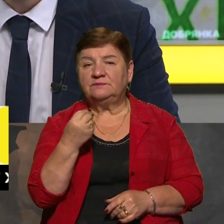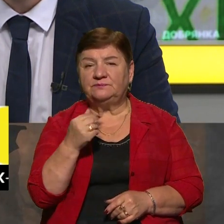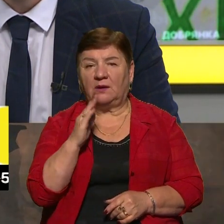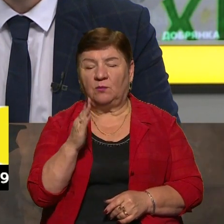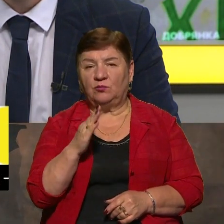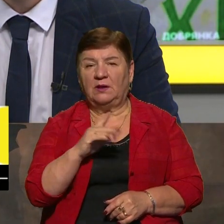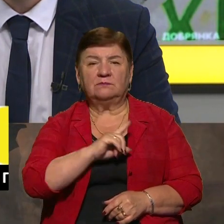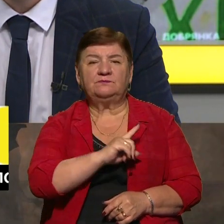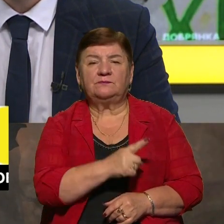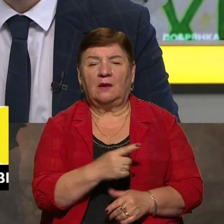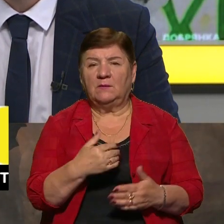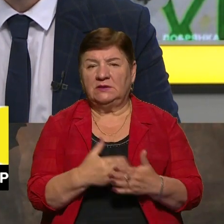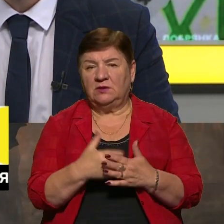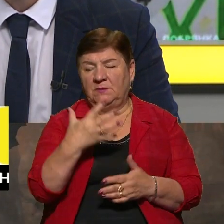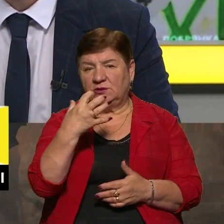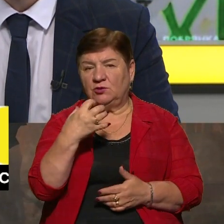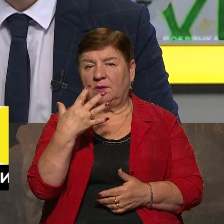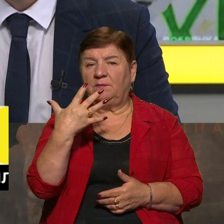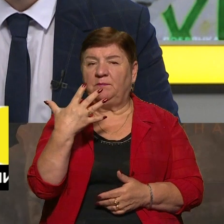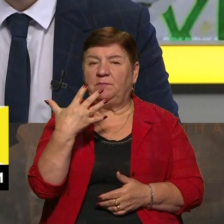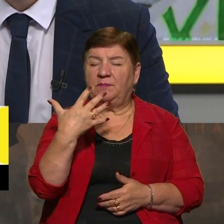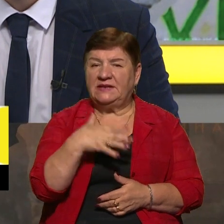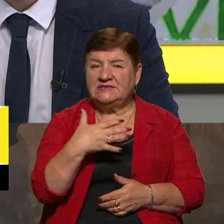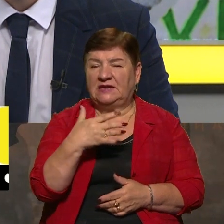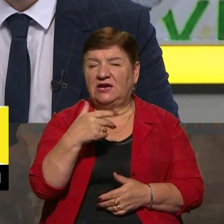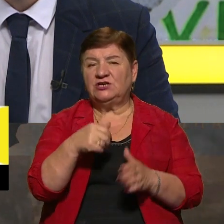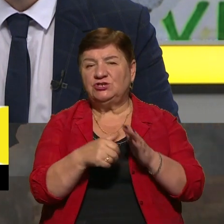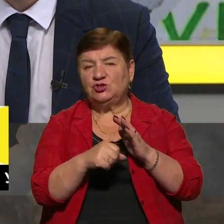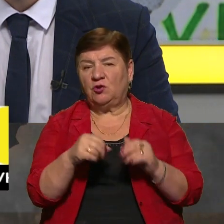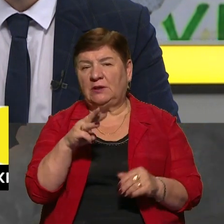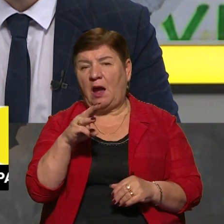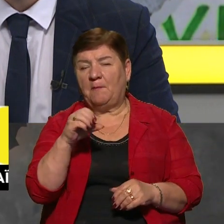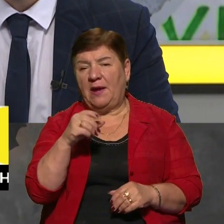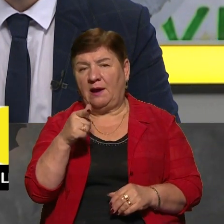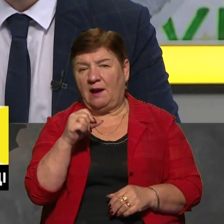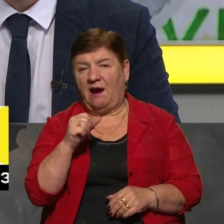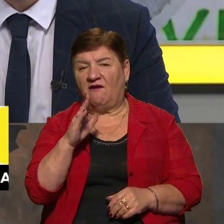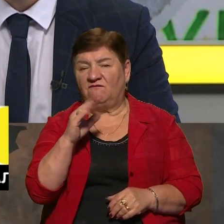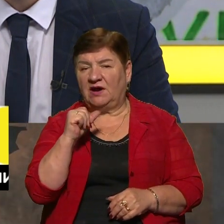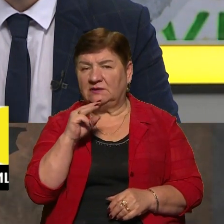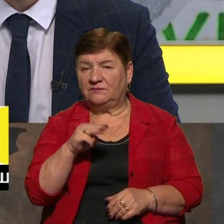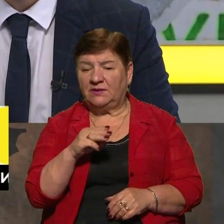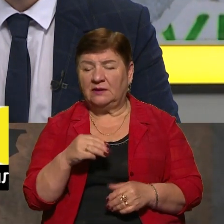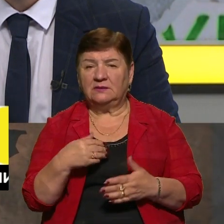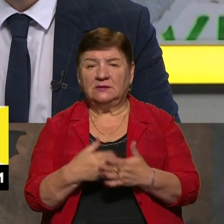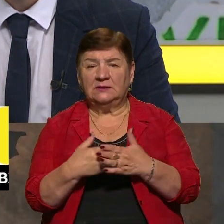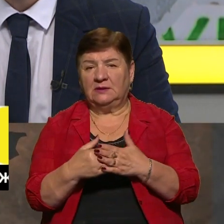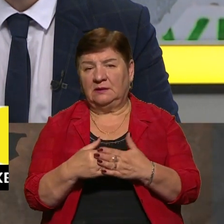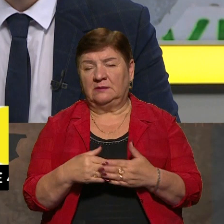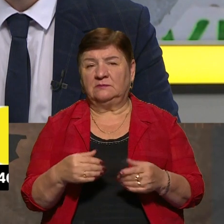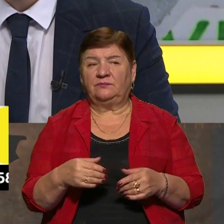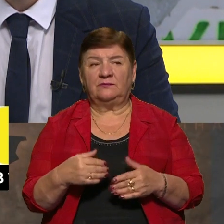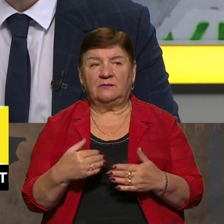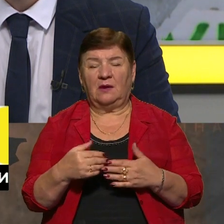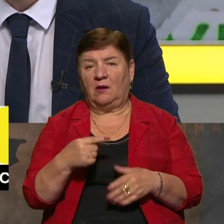мати потужність близько 550-600 мегаватт. Тобто ми можемо постійно виходити на суму десь близько мільярд